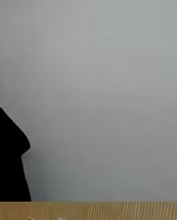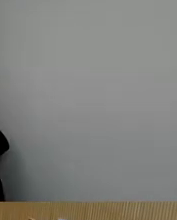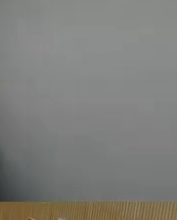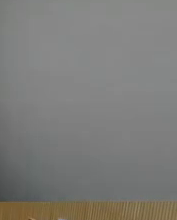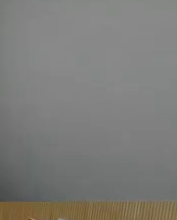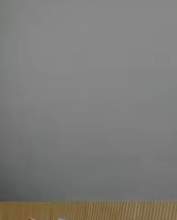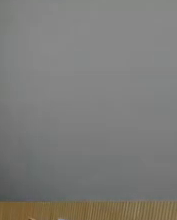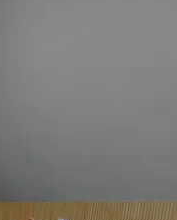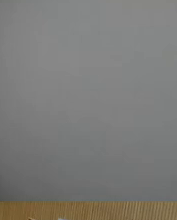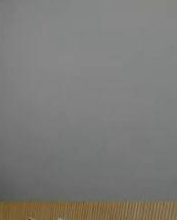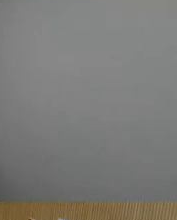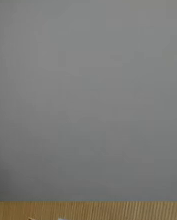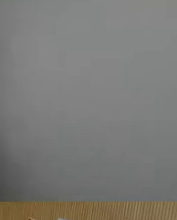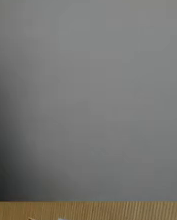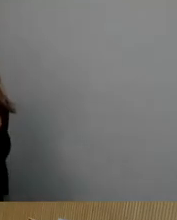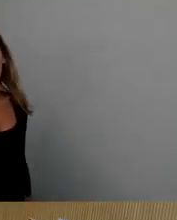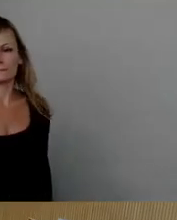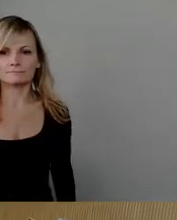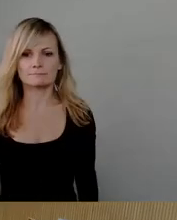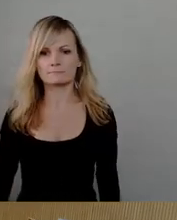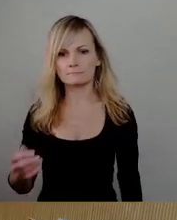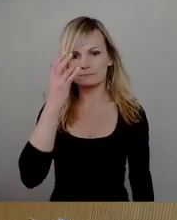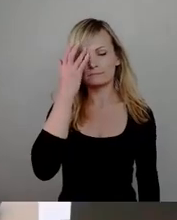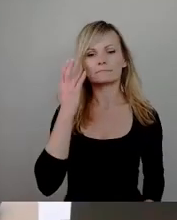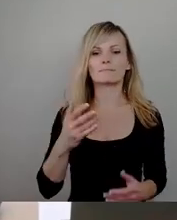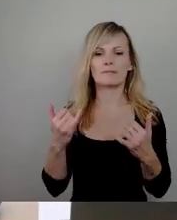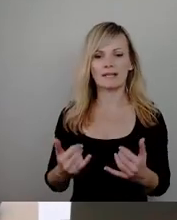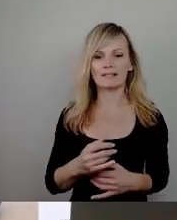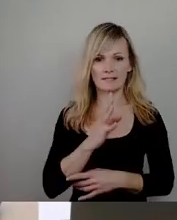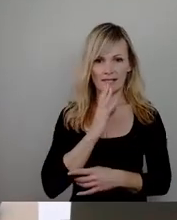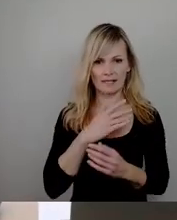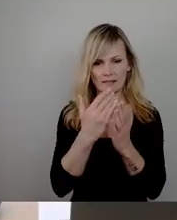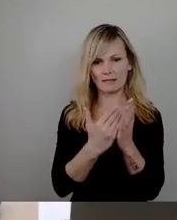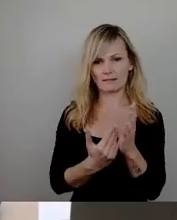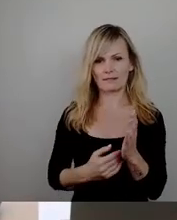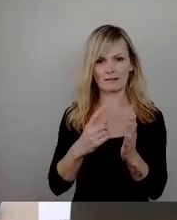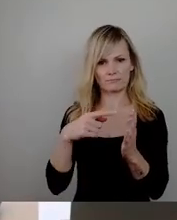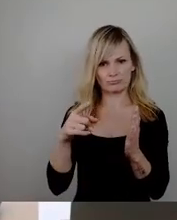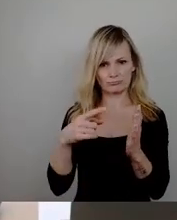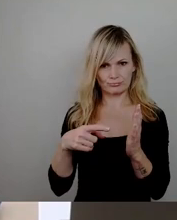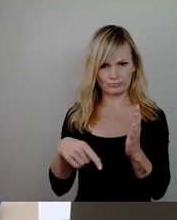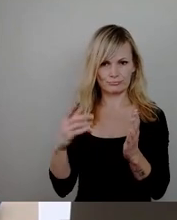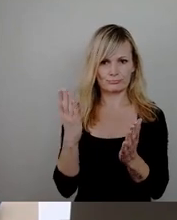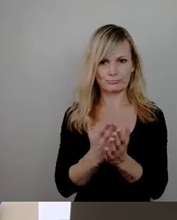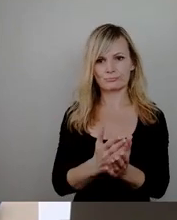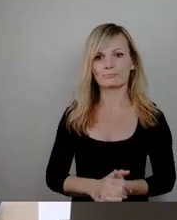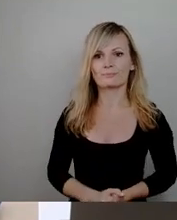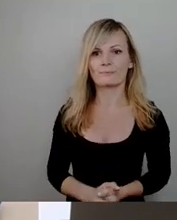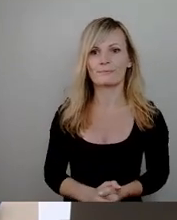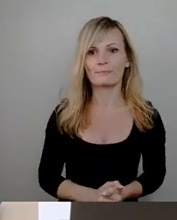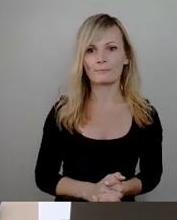So, jetzt haben wir die Rednerliste abgearbeitet. es war, wenn ich es richtig verstanden habe,